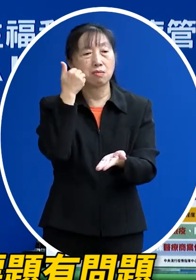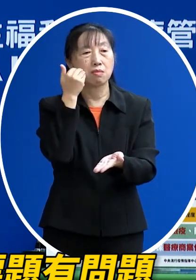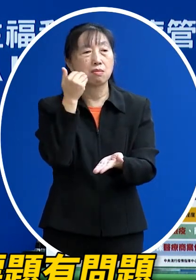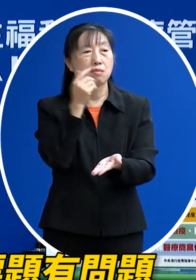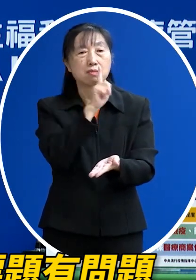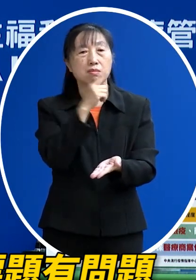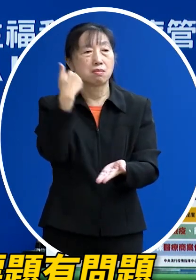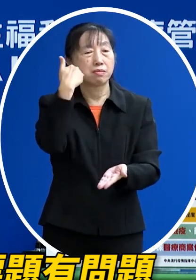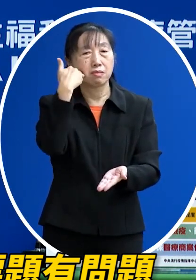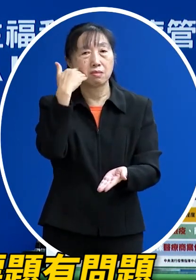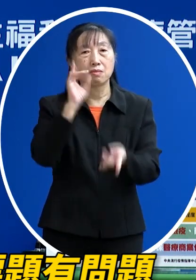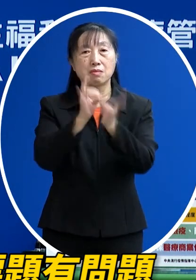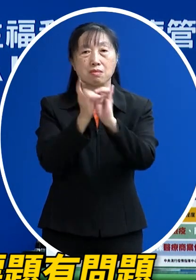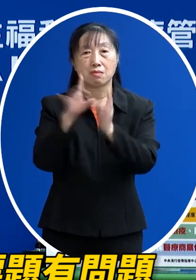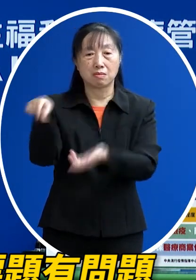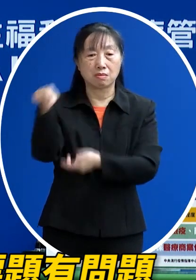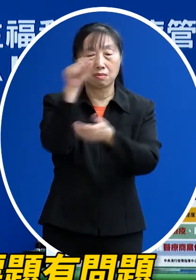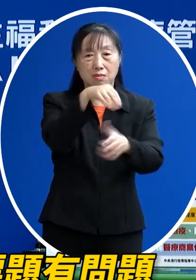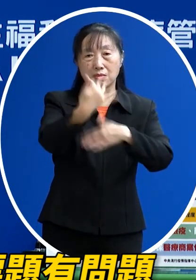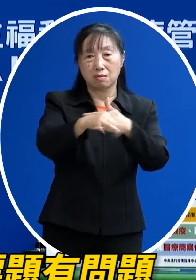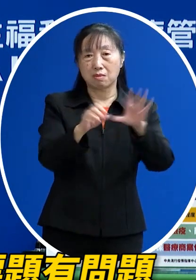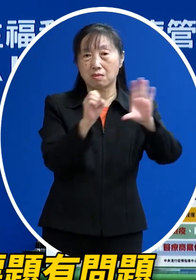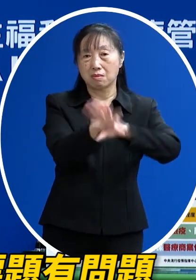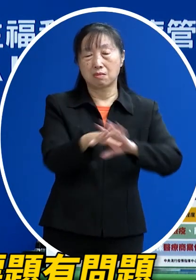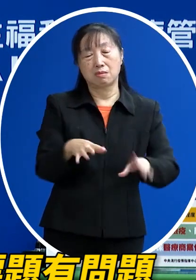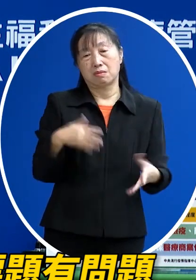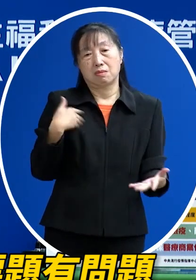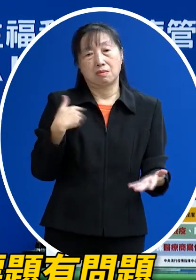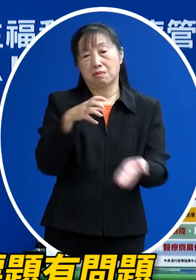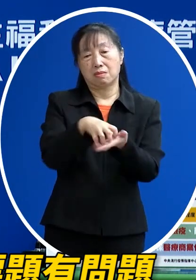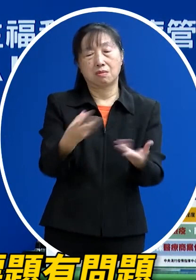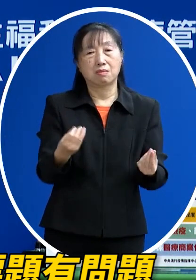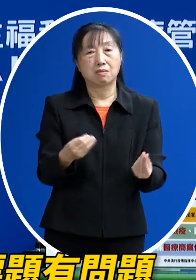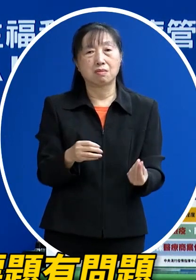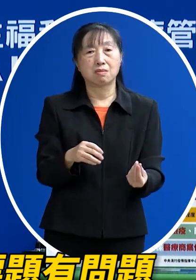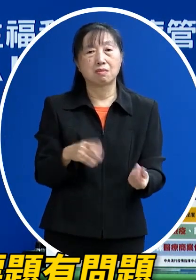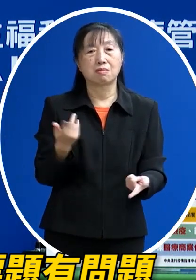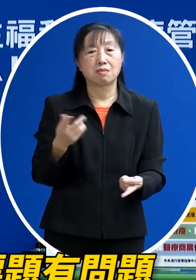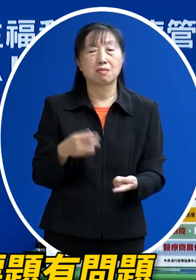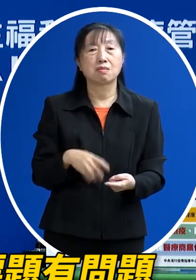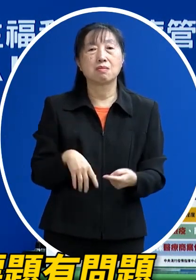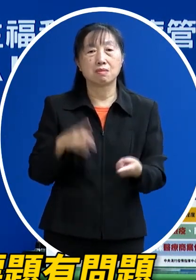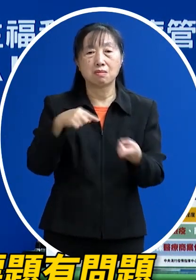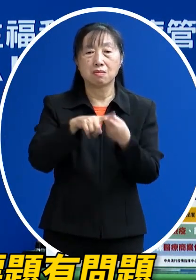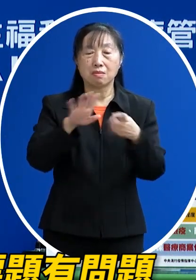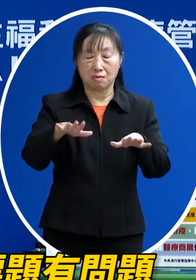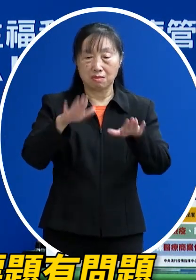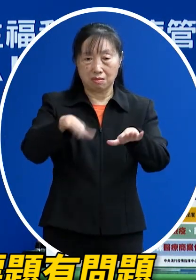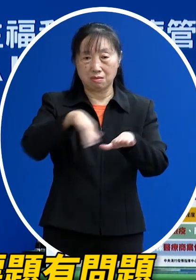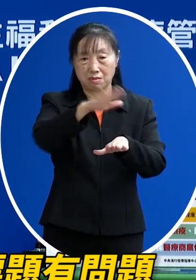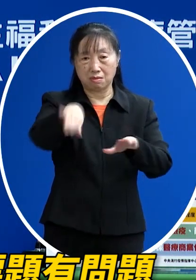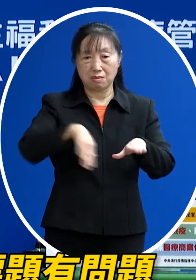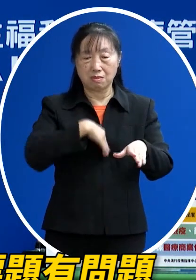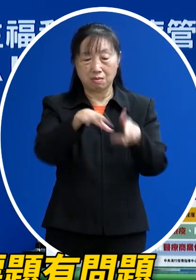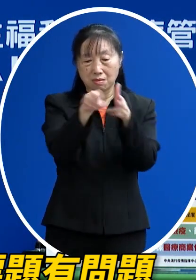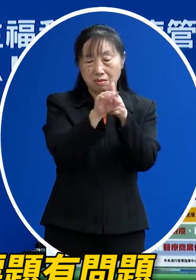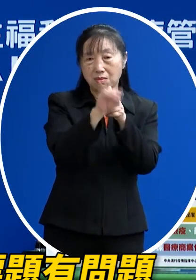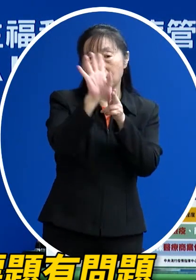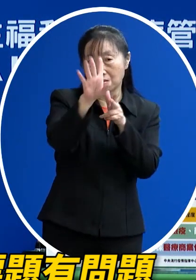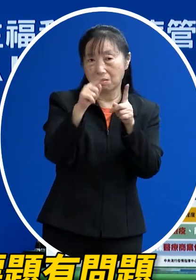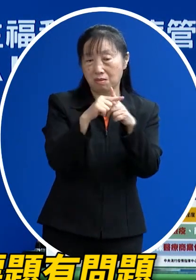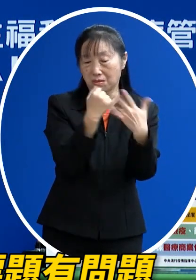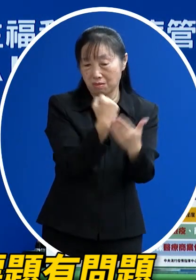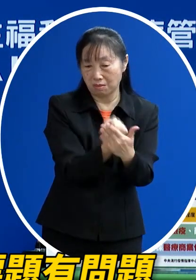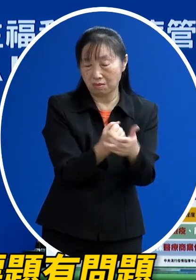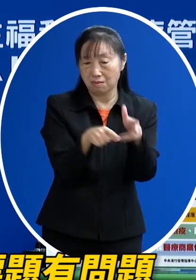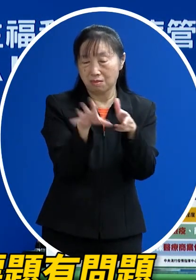任何人做的我相信也是可能是現場的人就拍了影片然後就傳 那有的人就留下